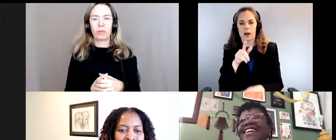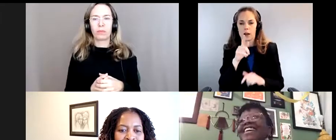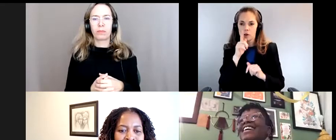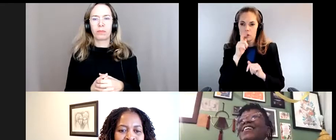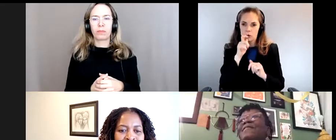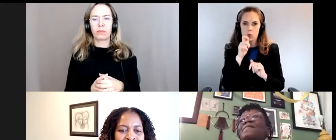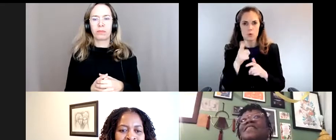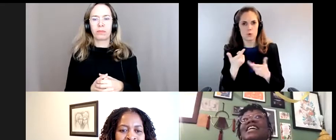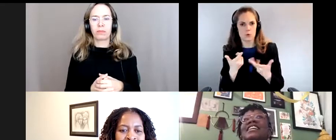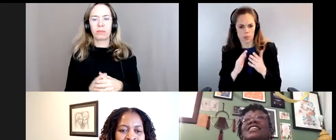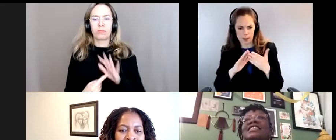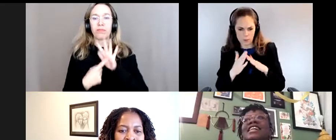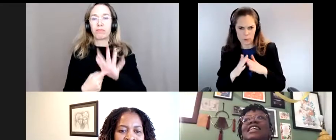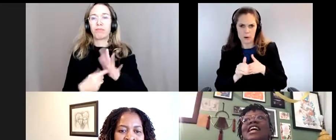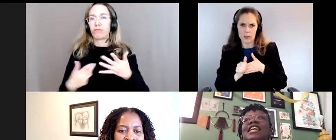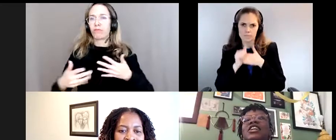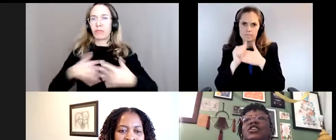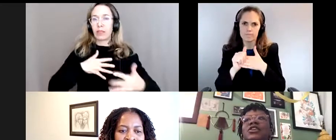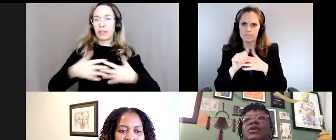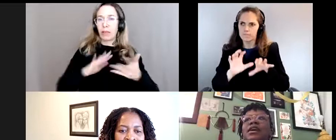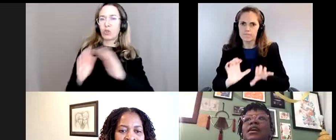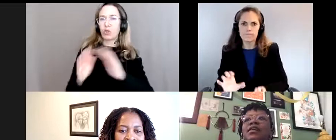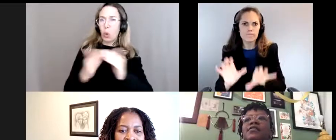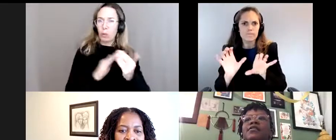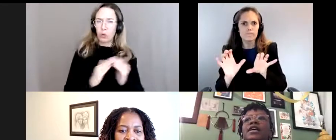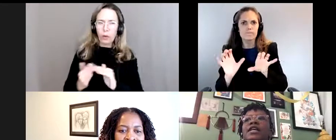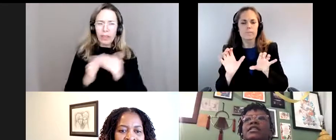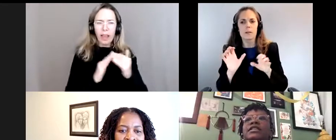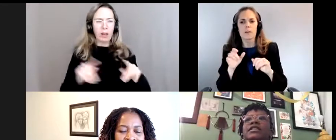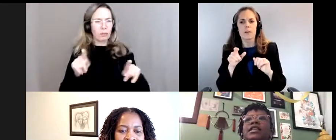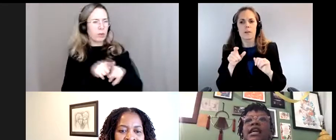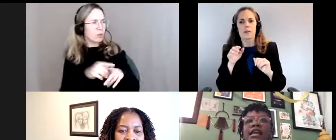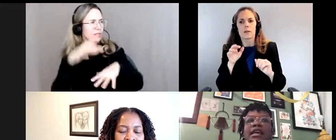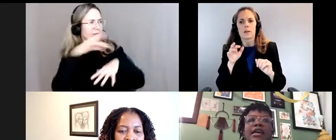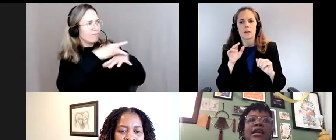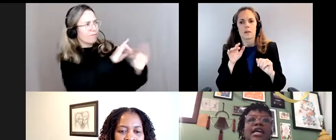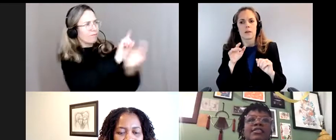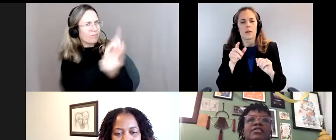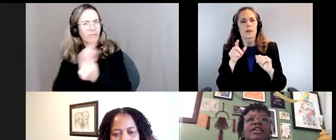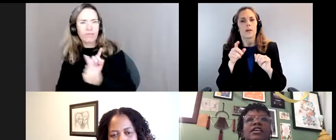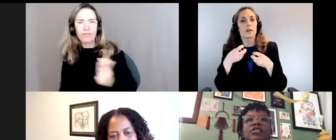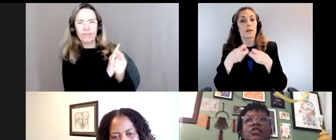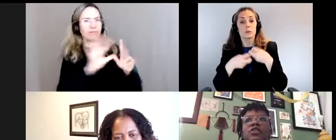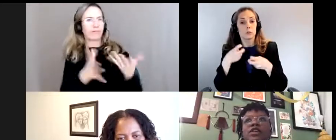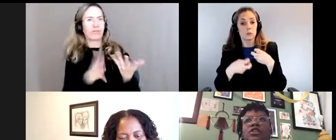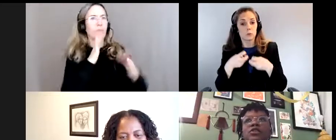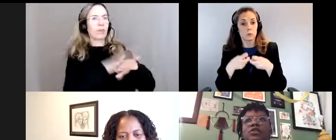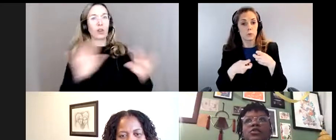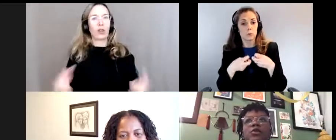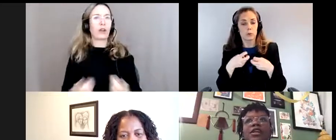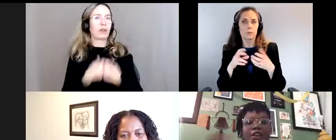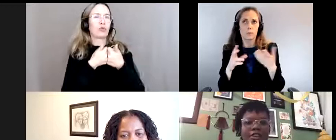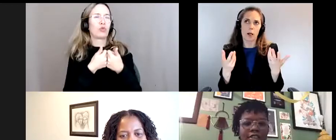dans des espaces communautaires et sur le terrain, c'est cet enjeu. Bon,